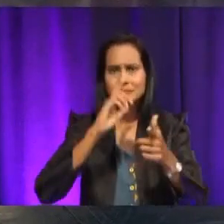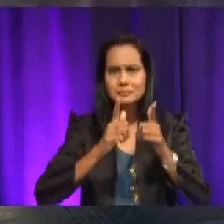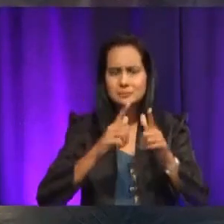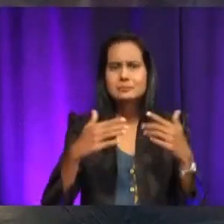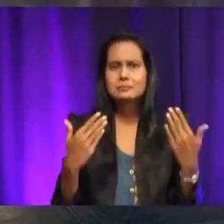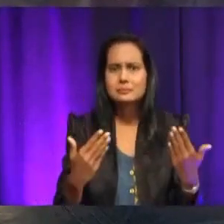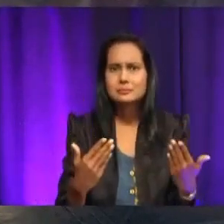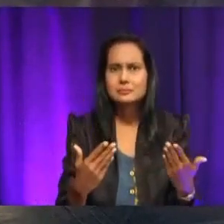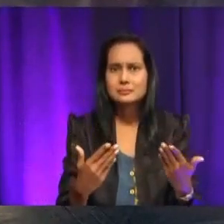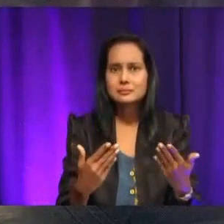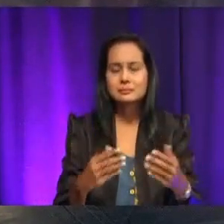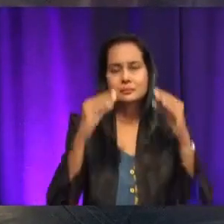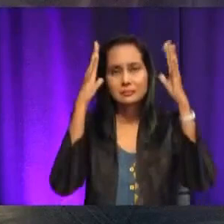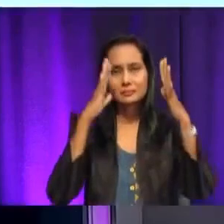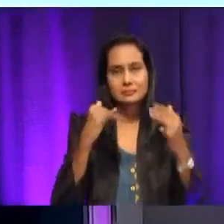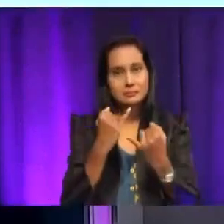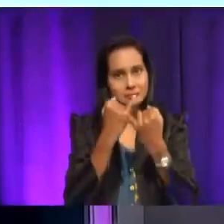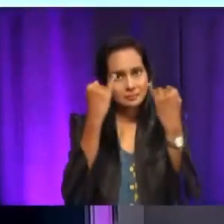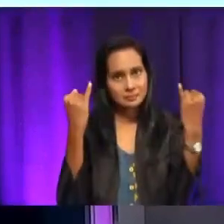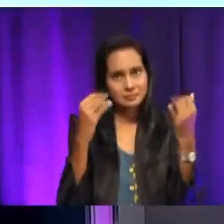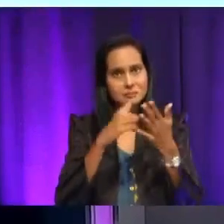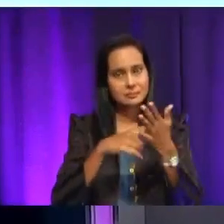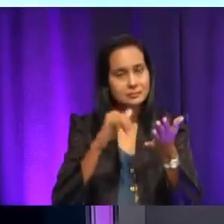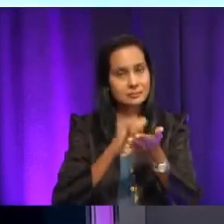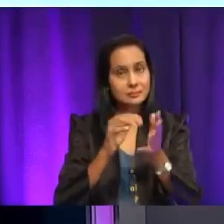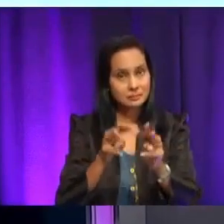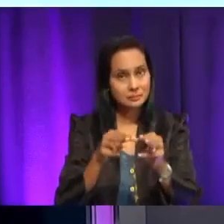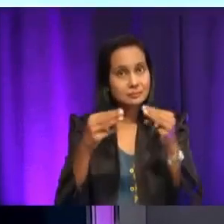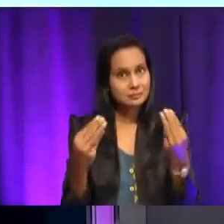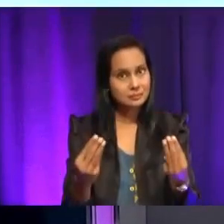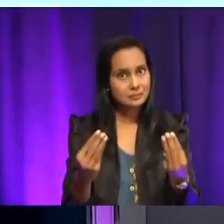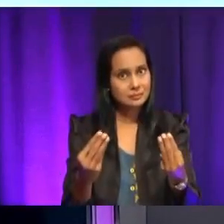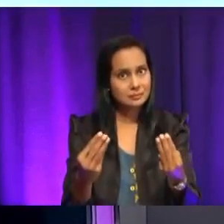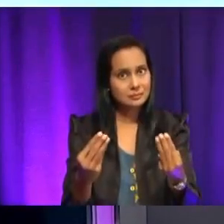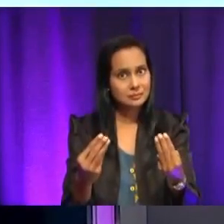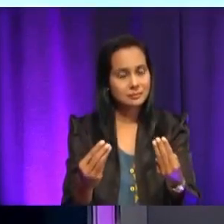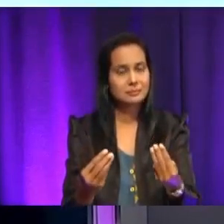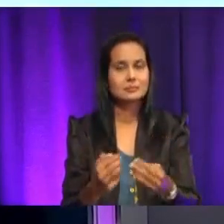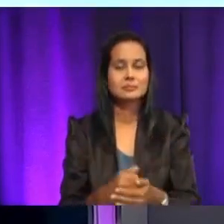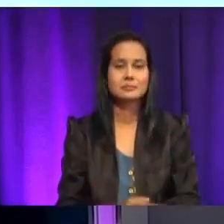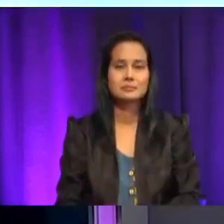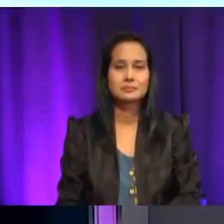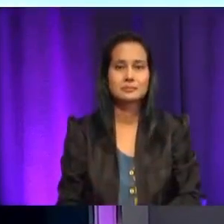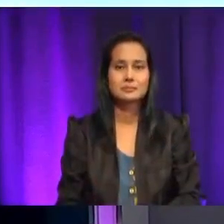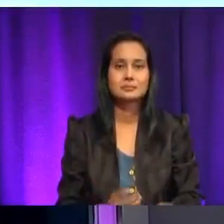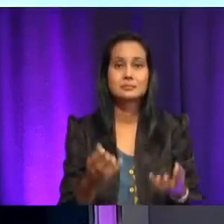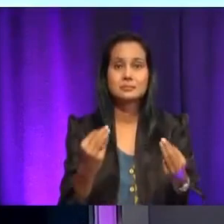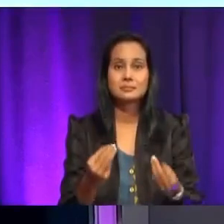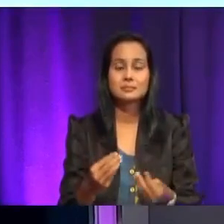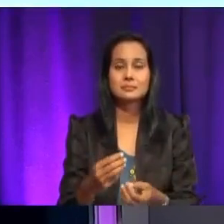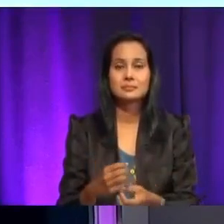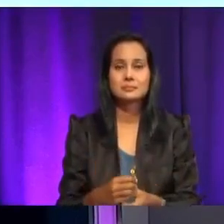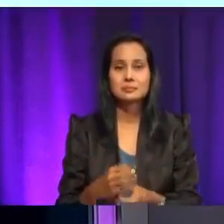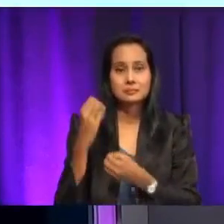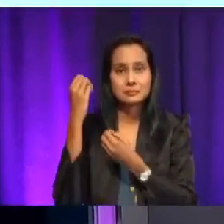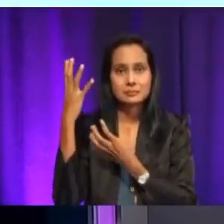Okey, Cikgu akan terangkan dulu apa itu manual. Okey. Jadi, Cikgu nak paparkan beberapa contoh manual yang